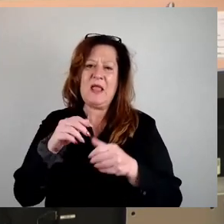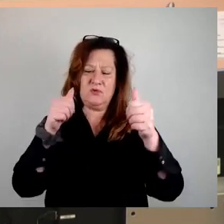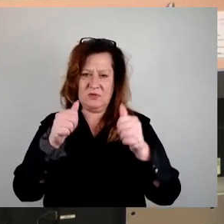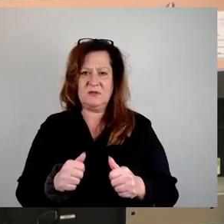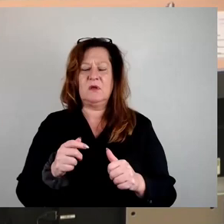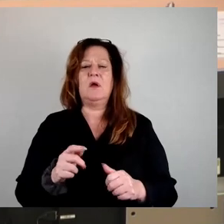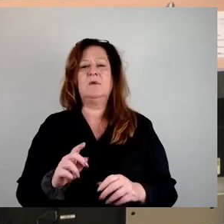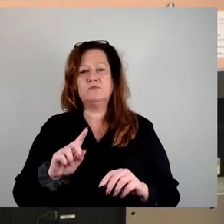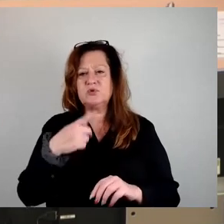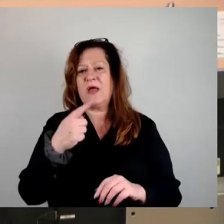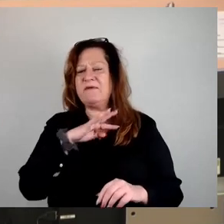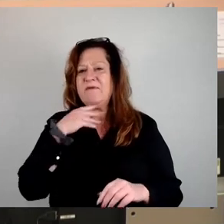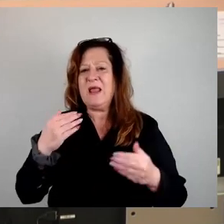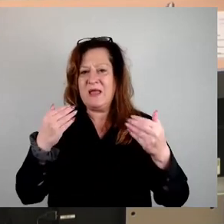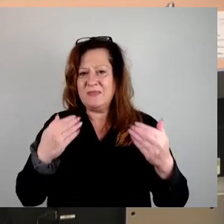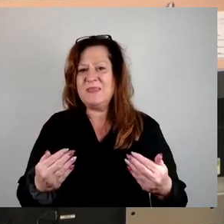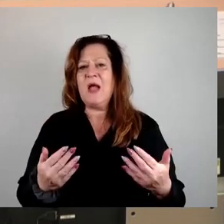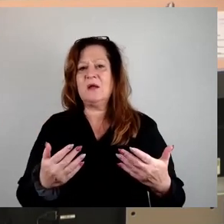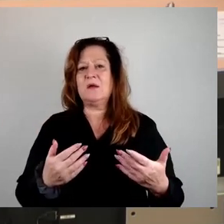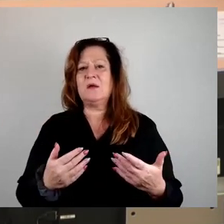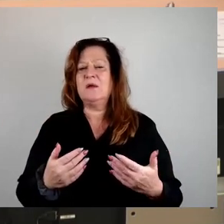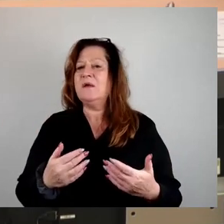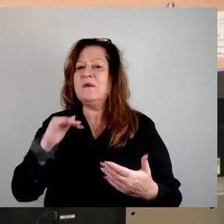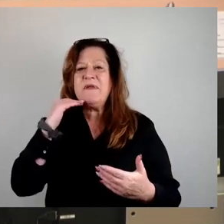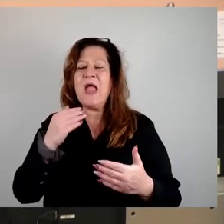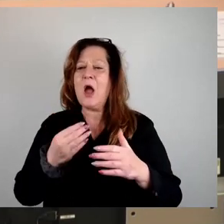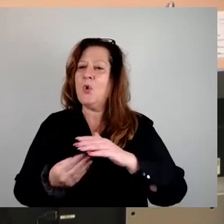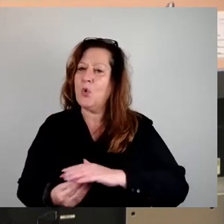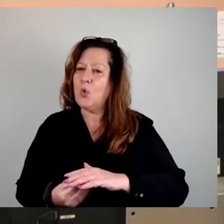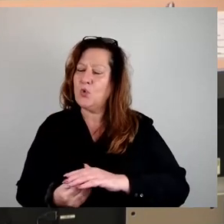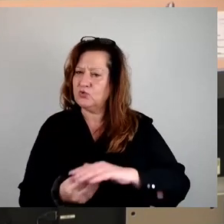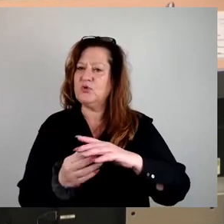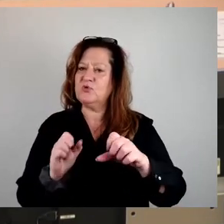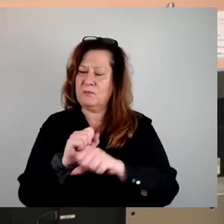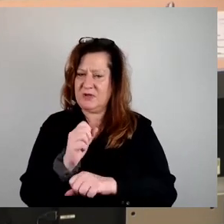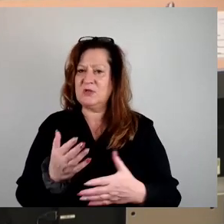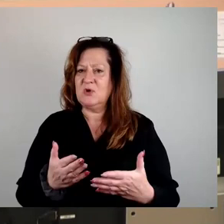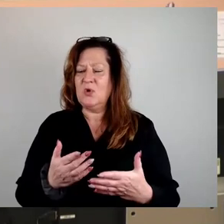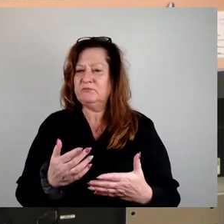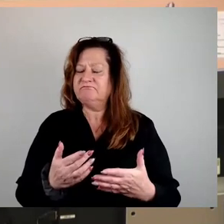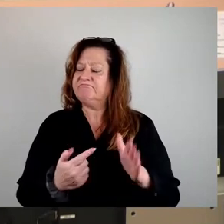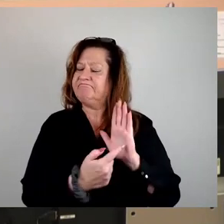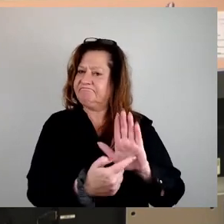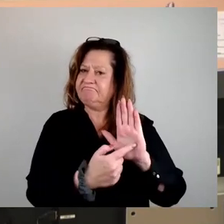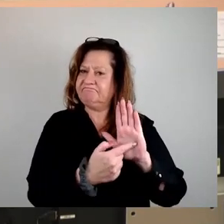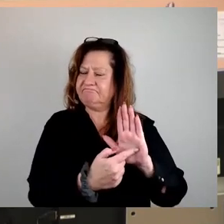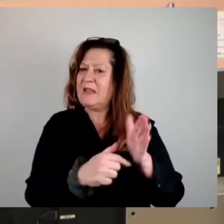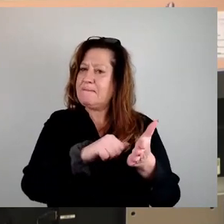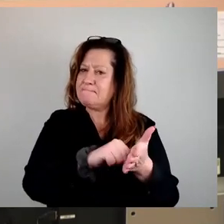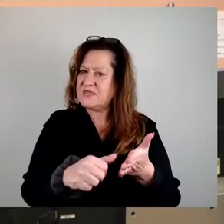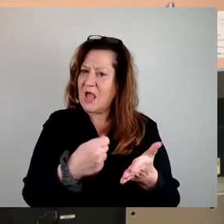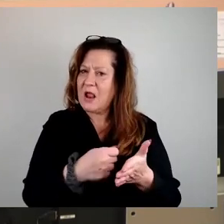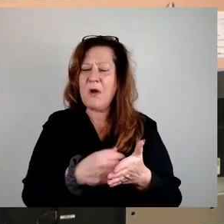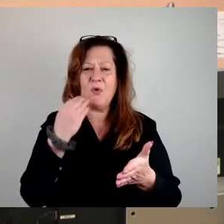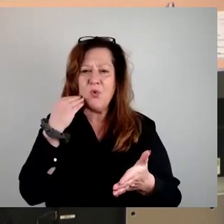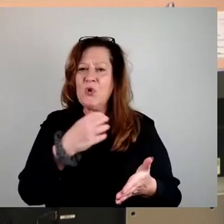an die Petenten und an die Unterstützer dieser Petition, die nochmal deutlich gemacht haben, dass das Thema bezahlbares Wohnen in Dresden